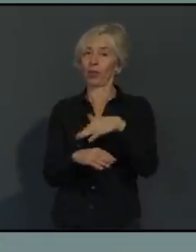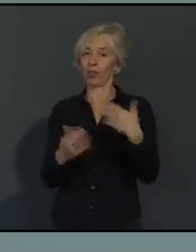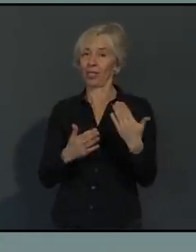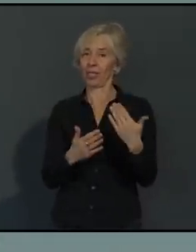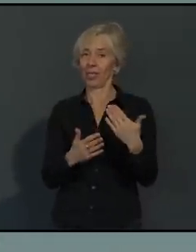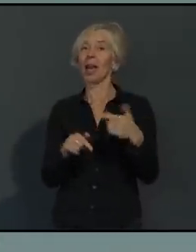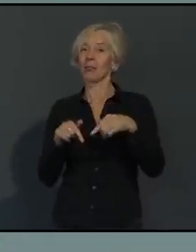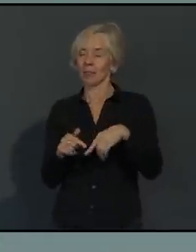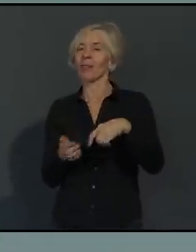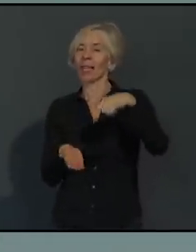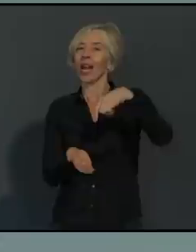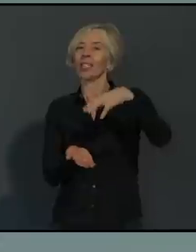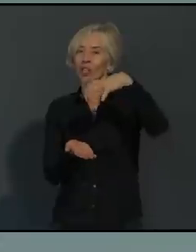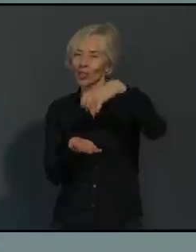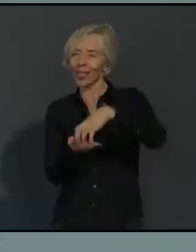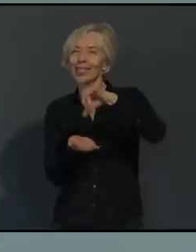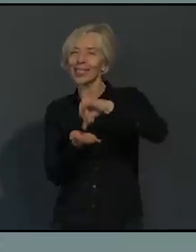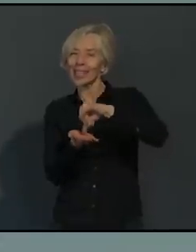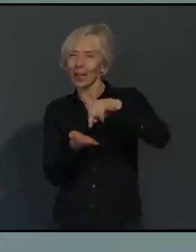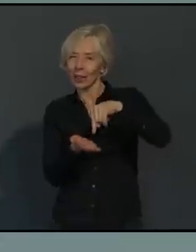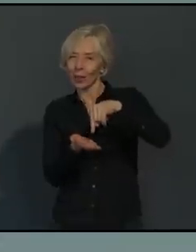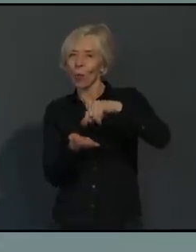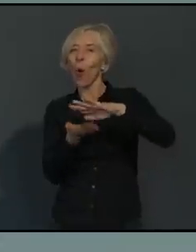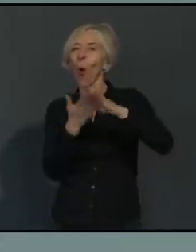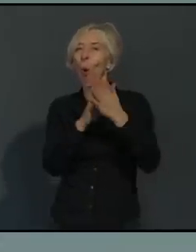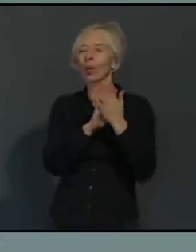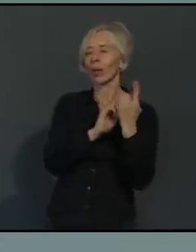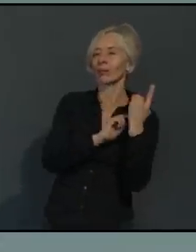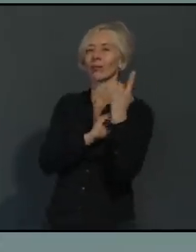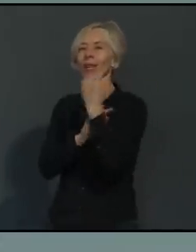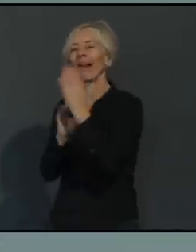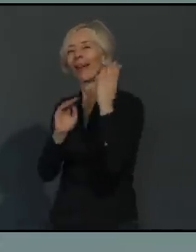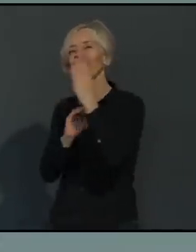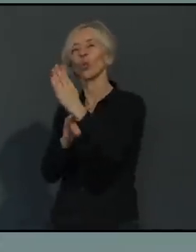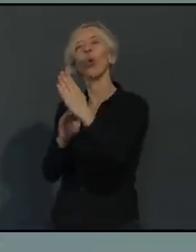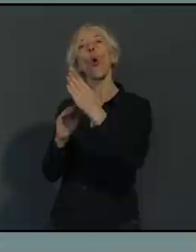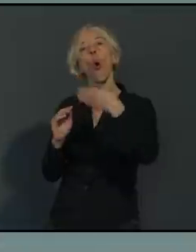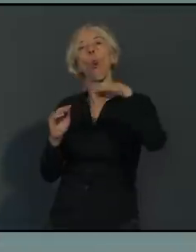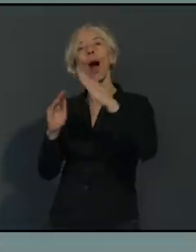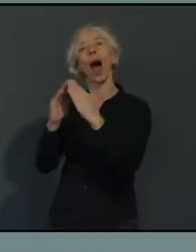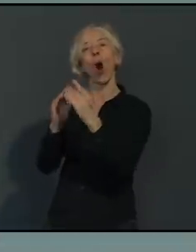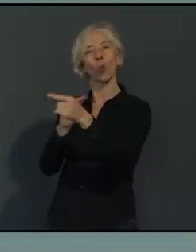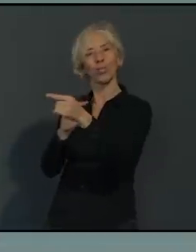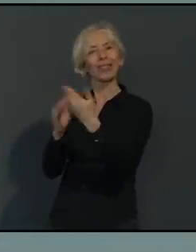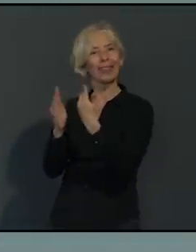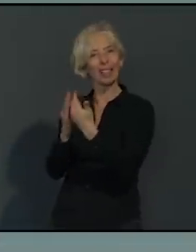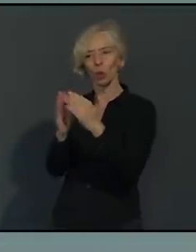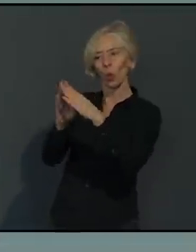wenn man Richtung Oberhausen rausfährt, wo eben Alkohol ausgeschenkt wird und dann eben Gruppen